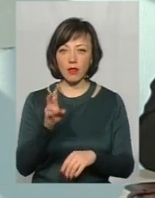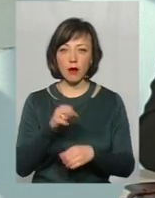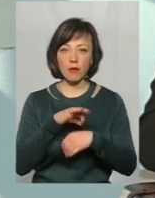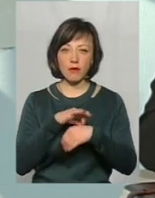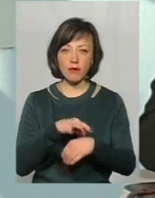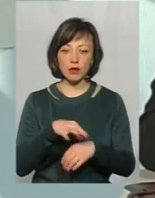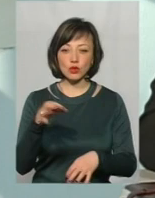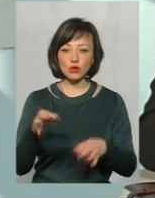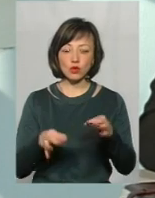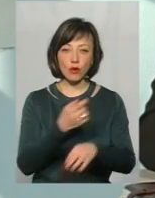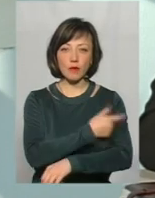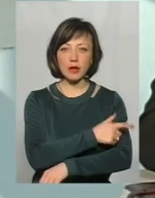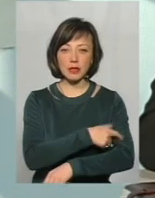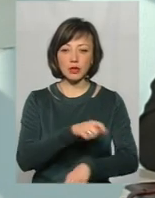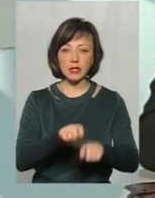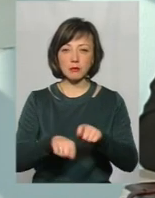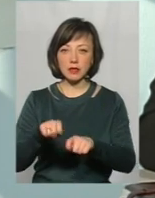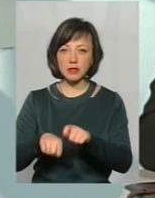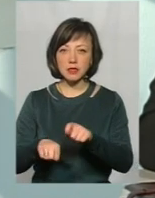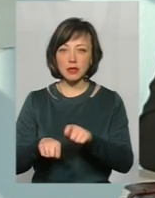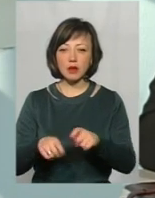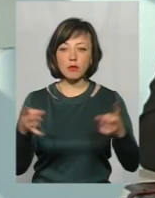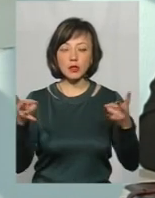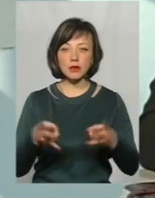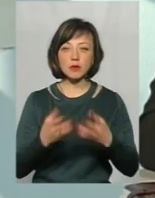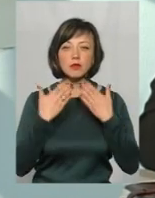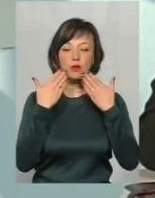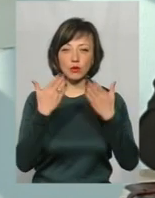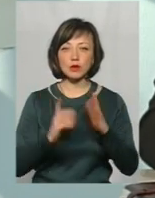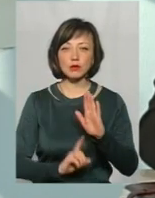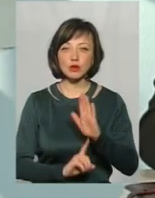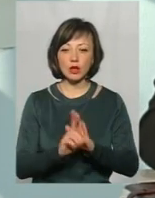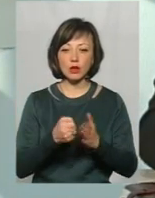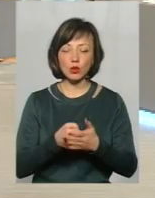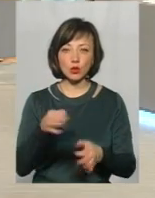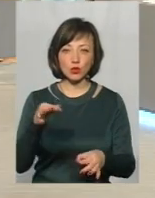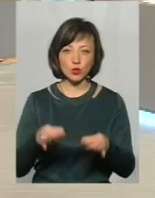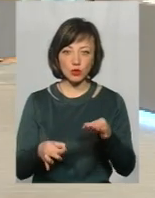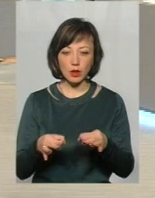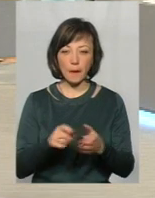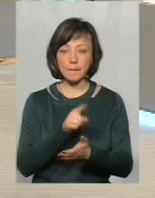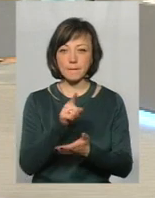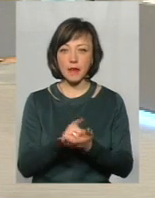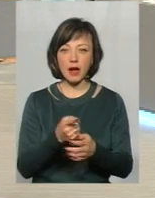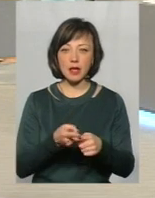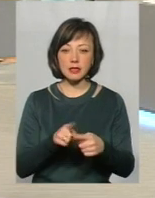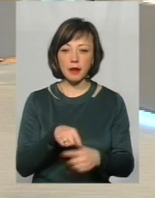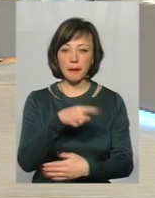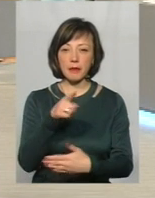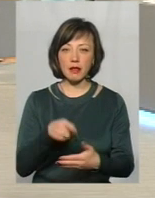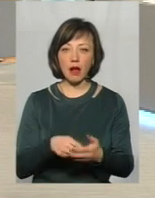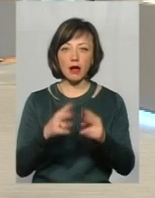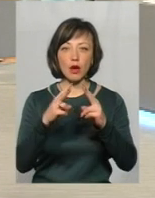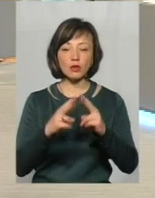судово-медичного експертизу, судово-медичного експертизу, йому потрібно звернутися спочатку до суду, суд має це питання розглянути,